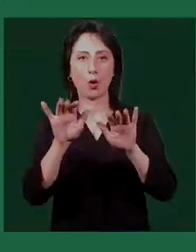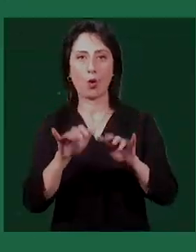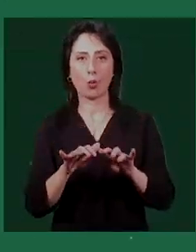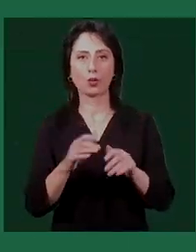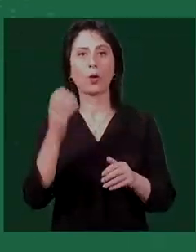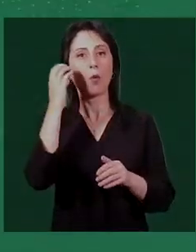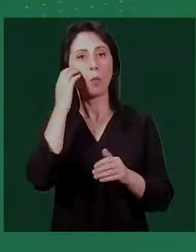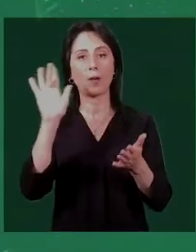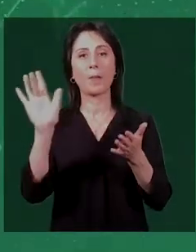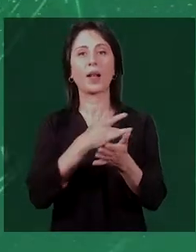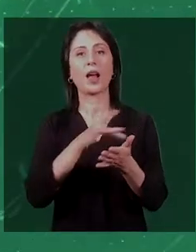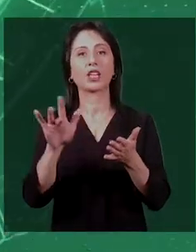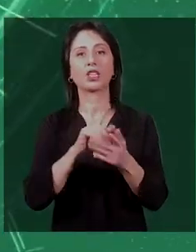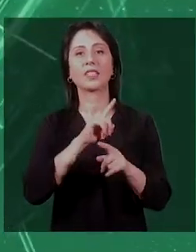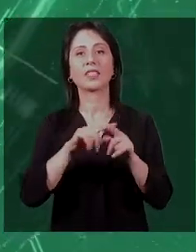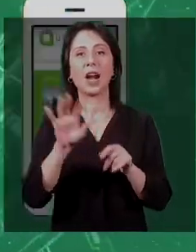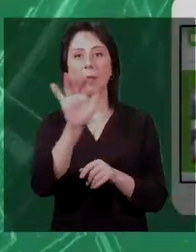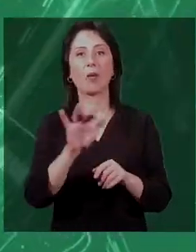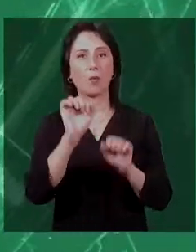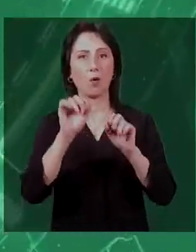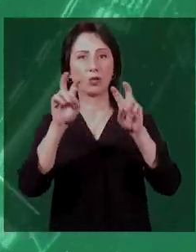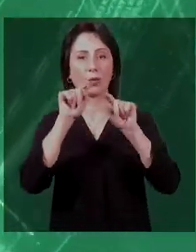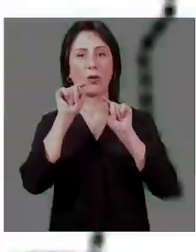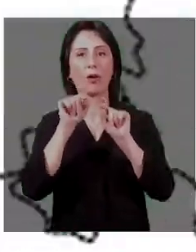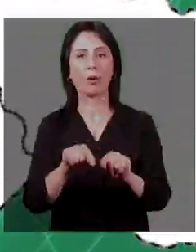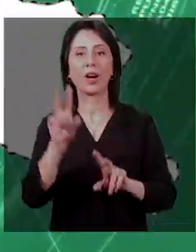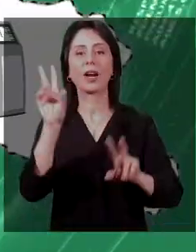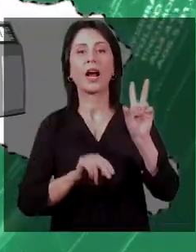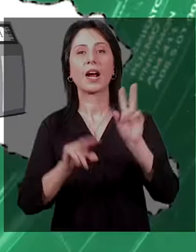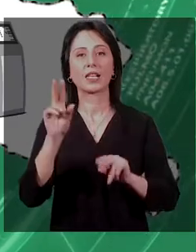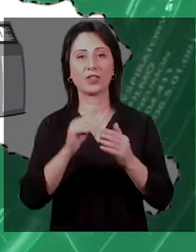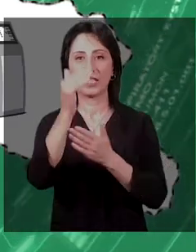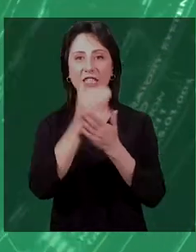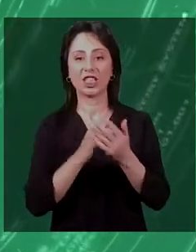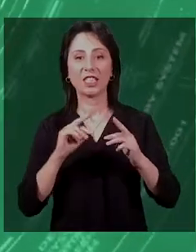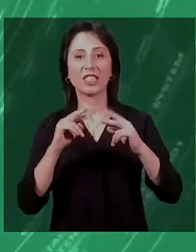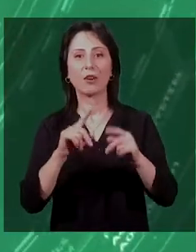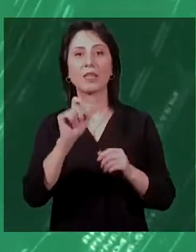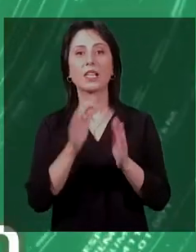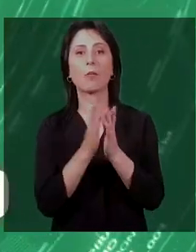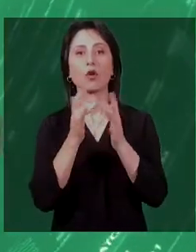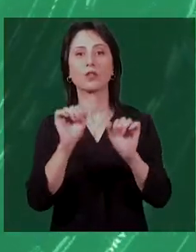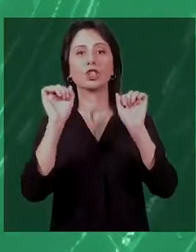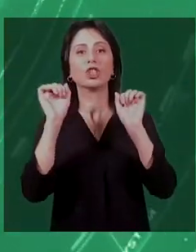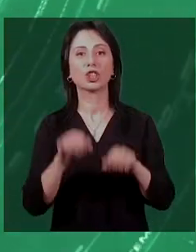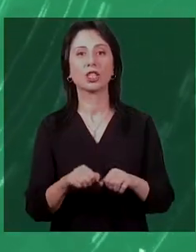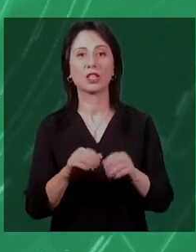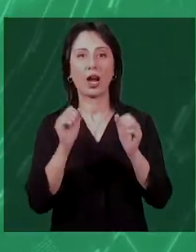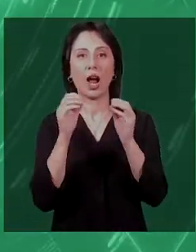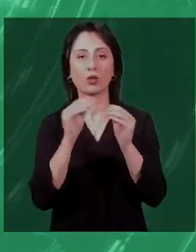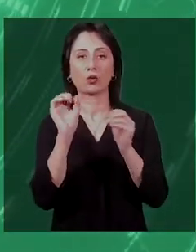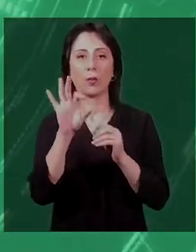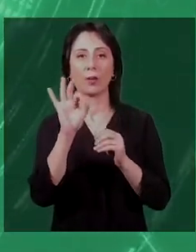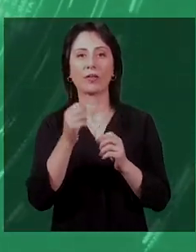վերստուգիր համակարգչի բջճային հերախոսի պլանշետի և առակ վջարման ապարատի միջոցով, հաշվիար, ծուցակում փոպոխությունների պահանջը